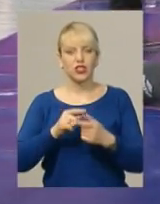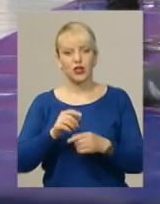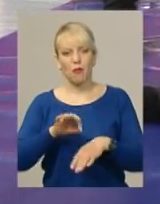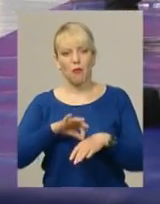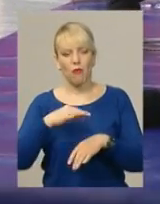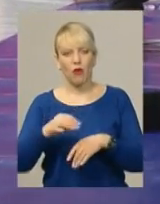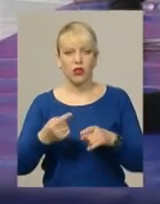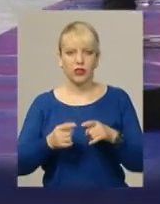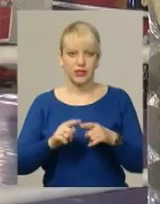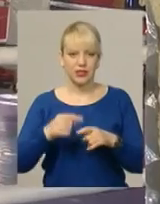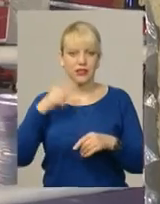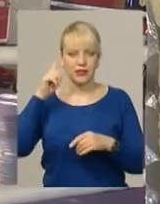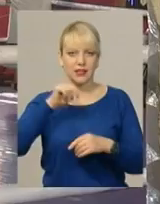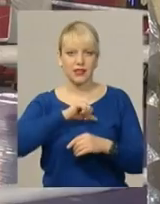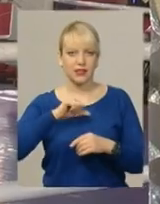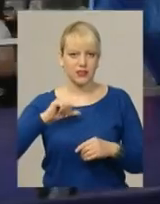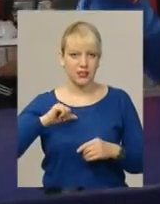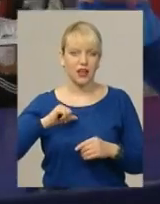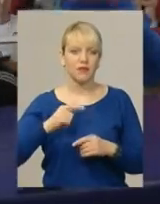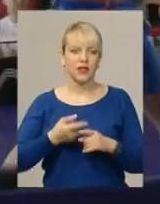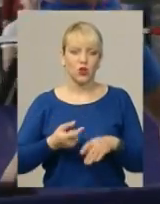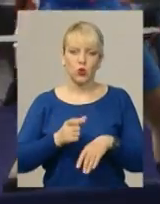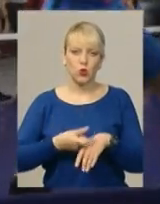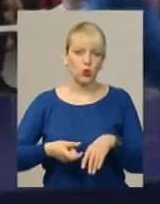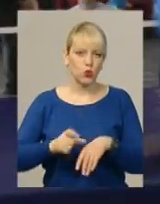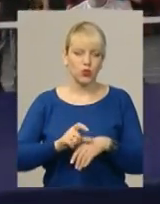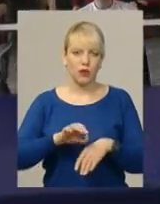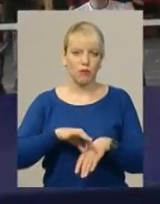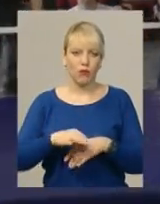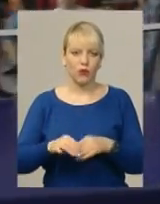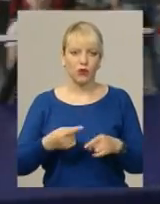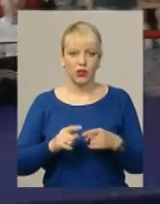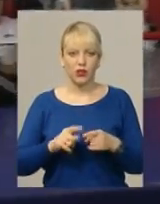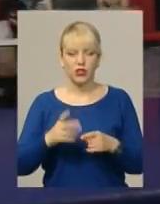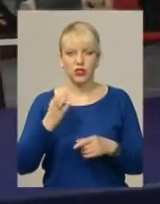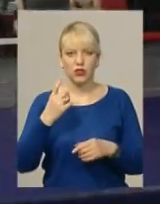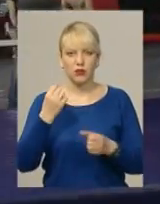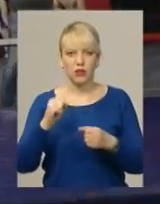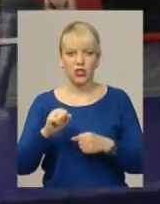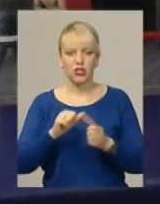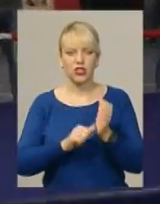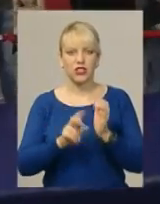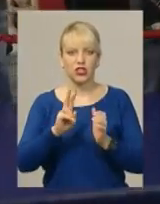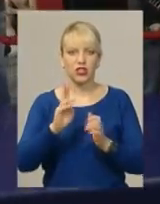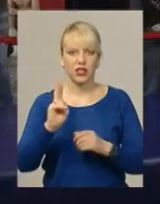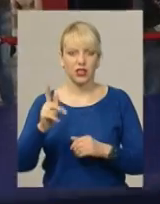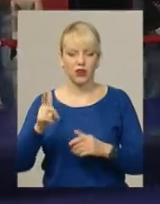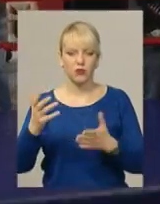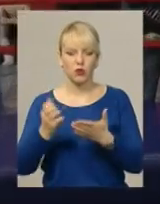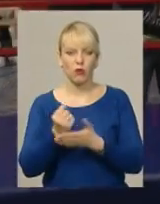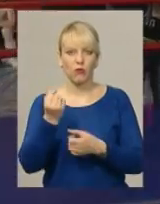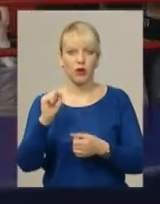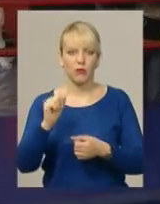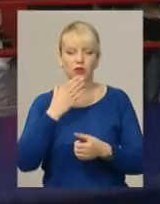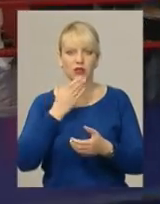хлопець знає з власного досвіду. Дуже. Ще один переможець в вазі 60 кілограмів 14-річний Олександр Руднік здобув перемогу над